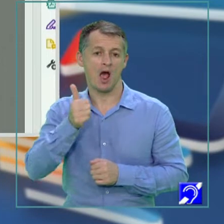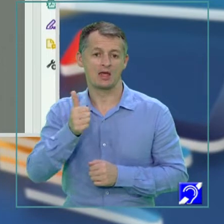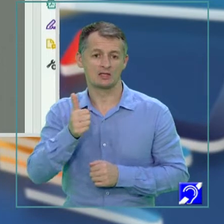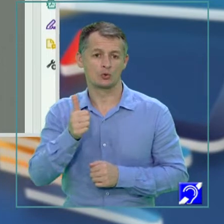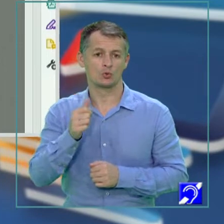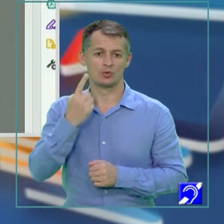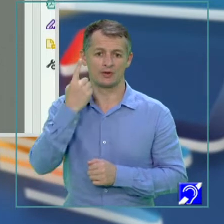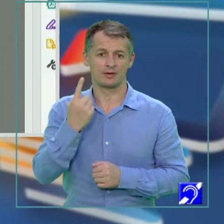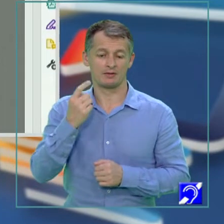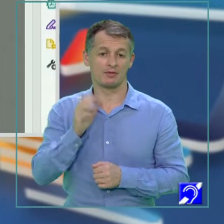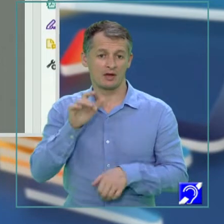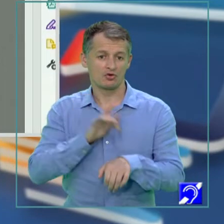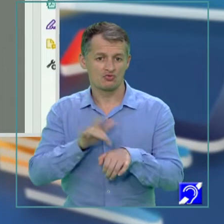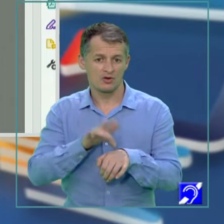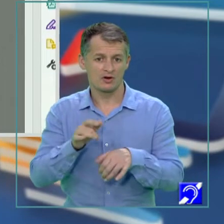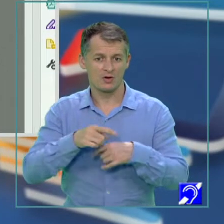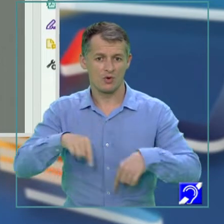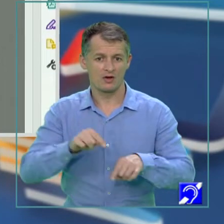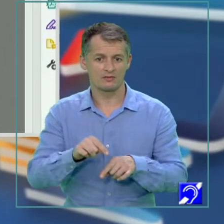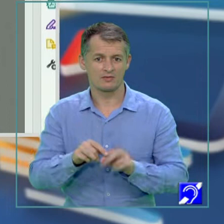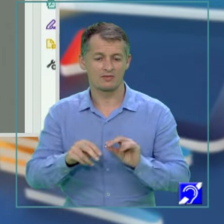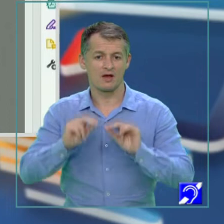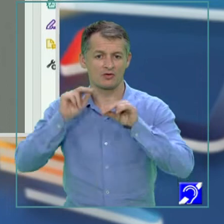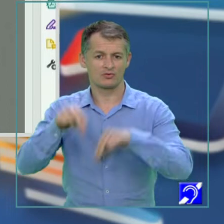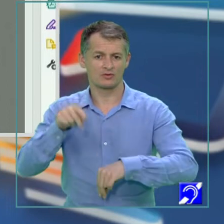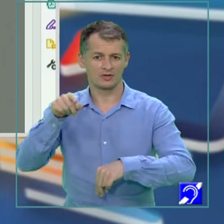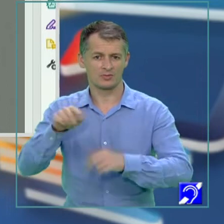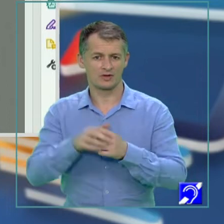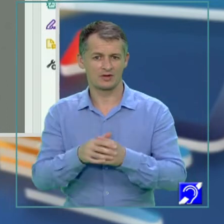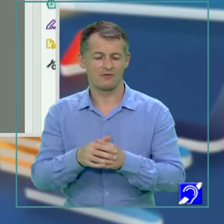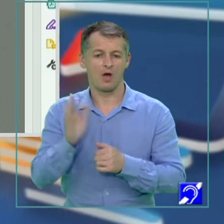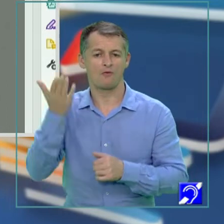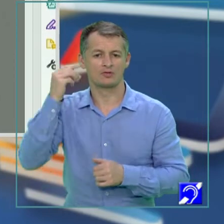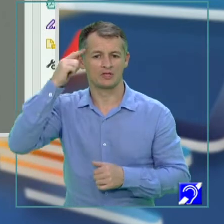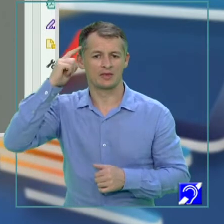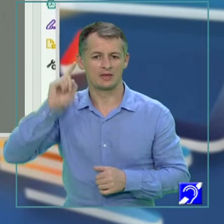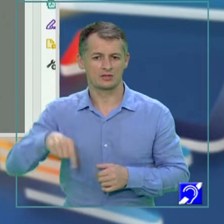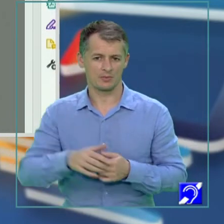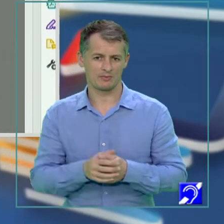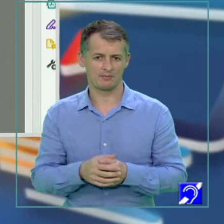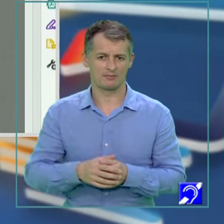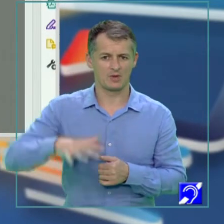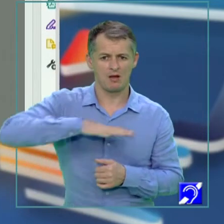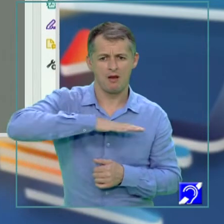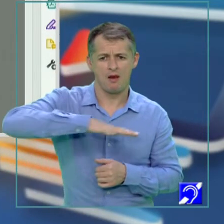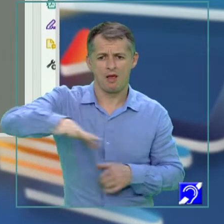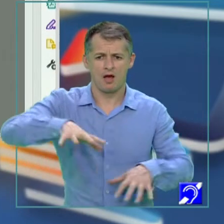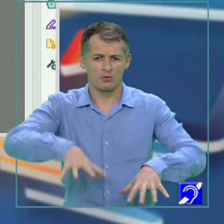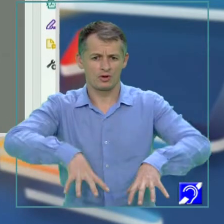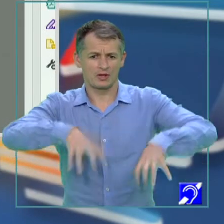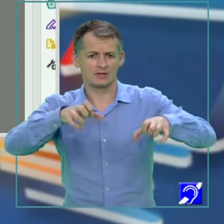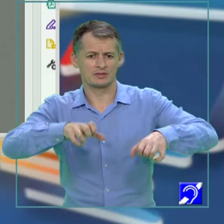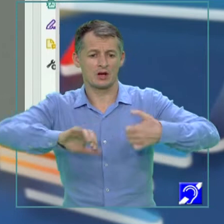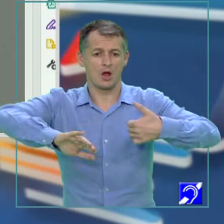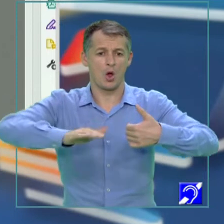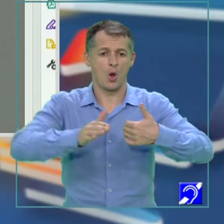dar încercările noastre de a aborda pe ea au fost zadarnice. Lanuri întinse de gheață se înșirau unul